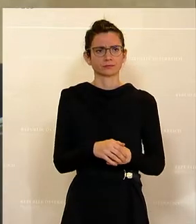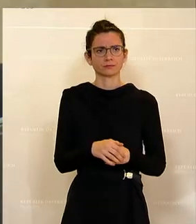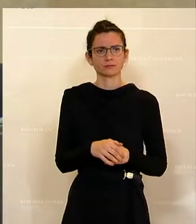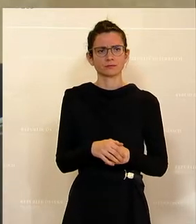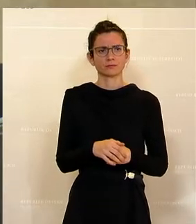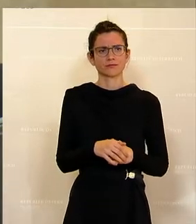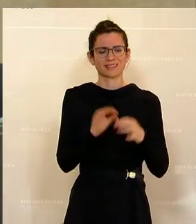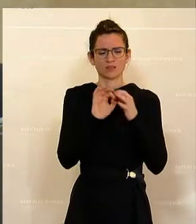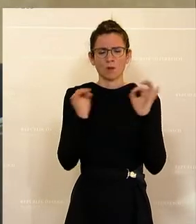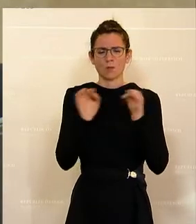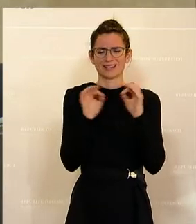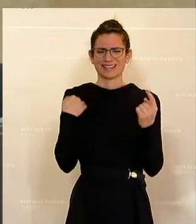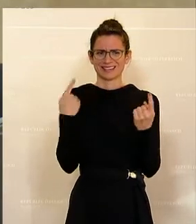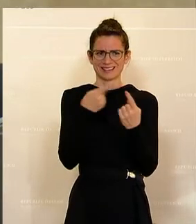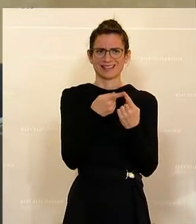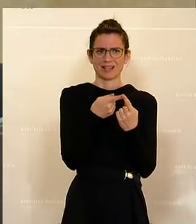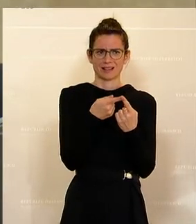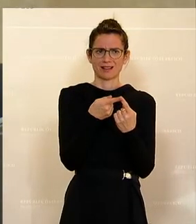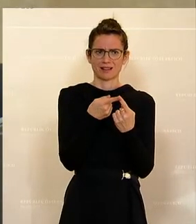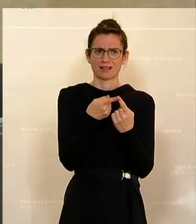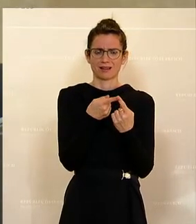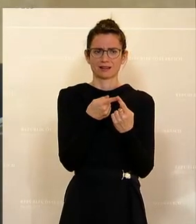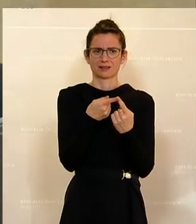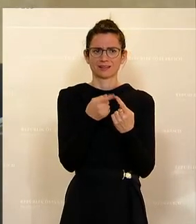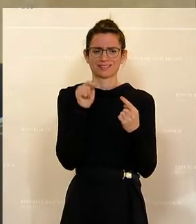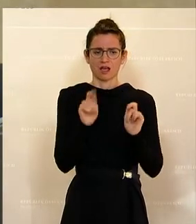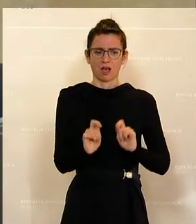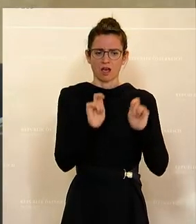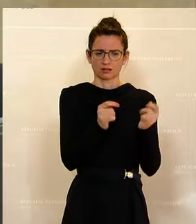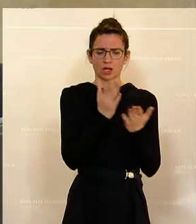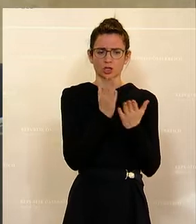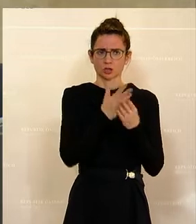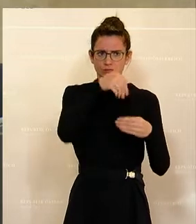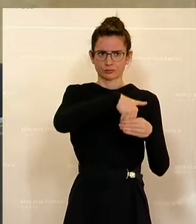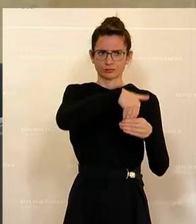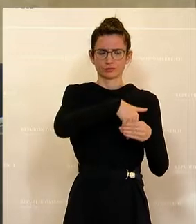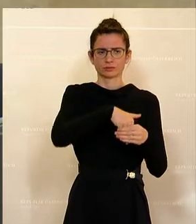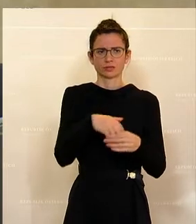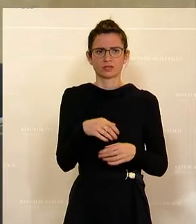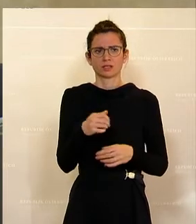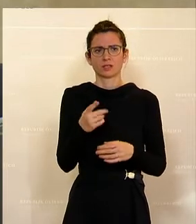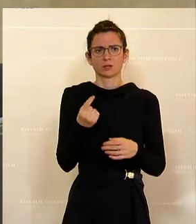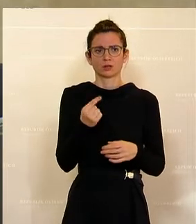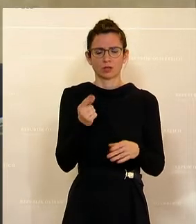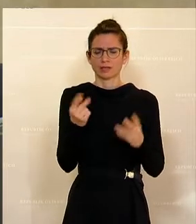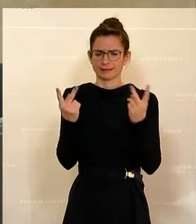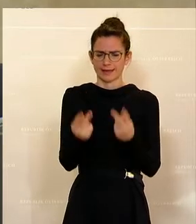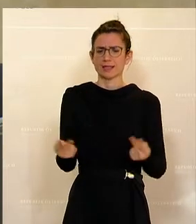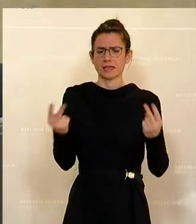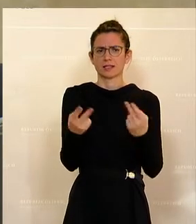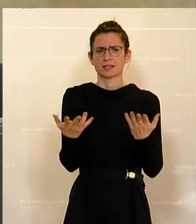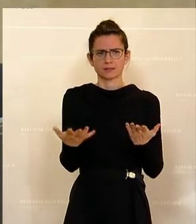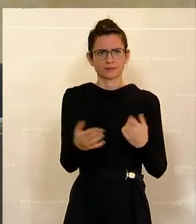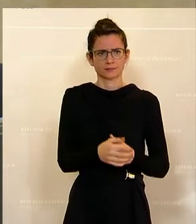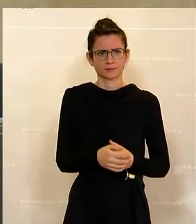Die formulierten Ziele, die in diesen Anträgen formuliert sind, da liegen wir im Prinzip ja nicht auseinander, nicht weit auseinander